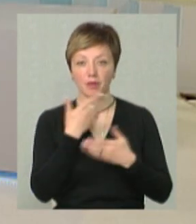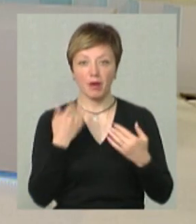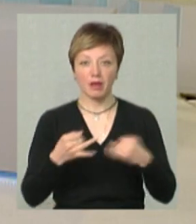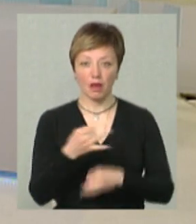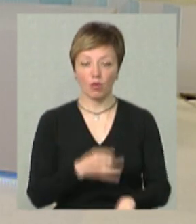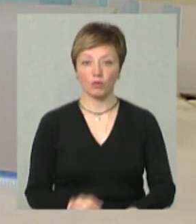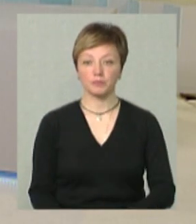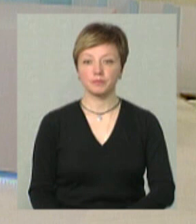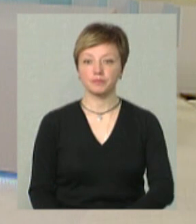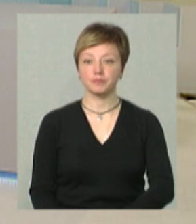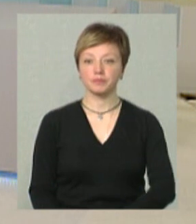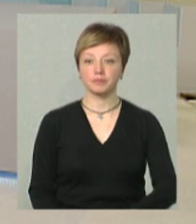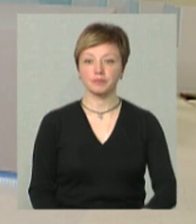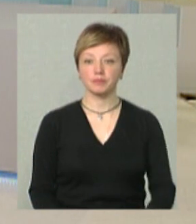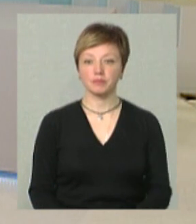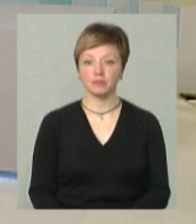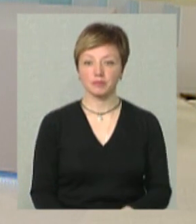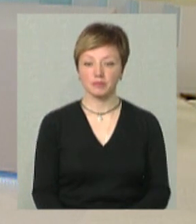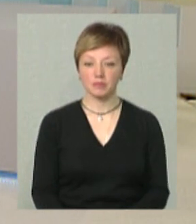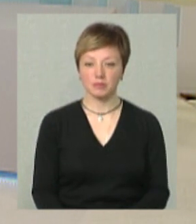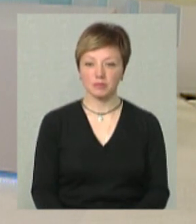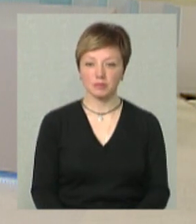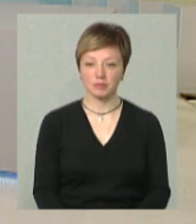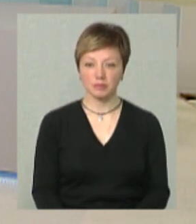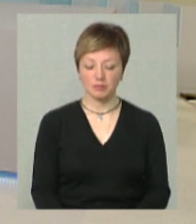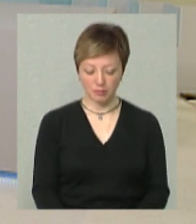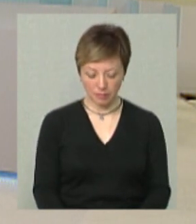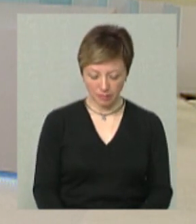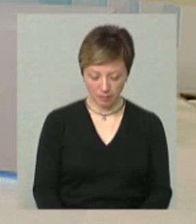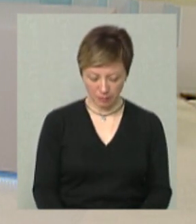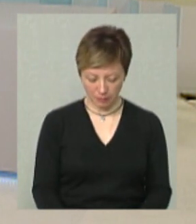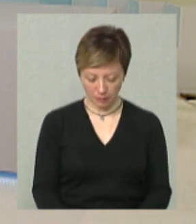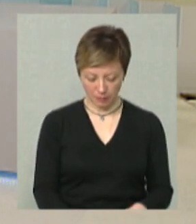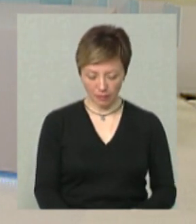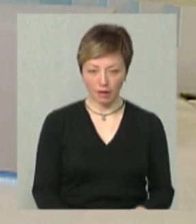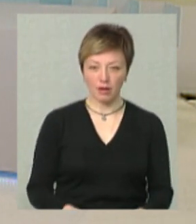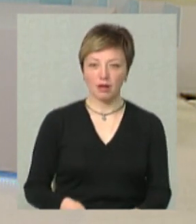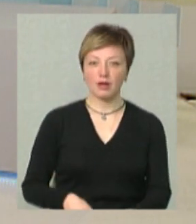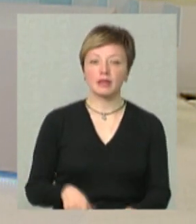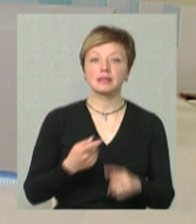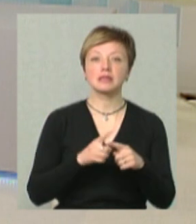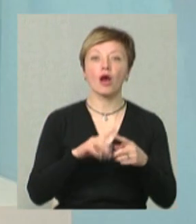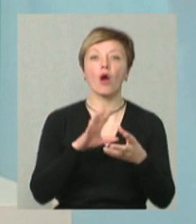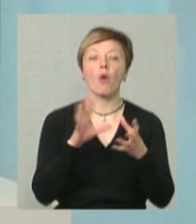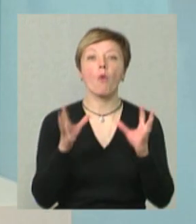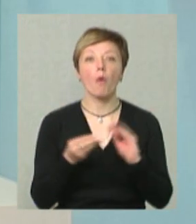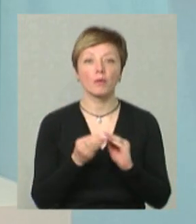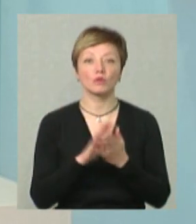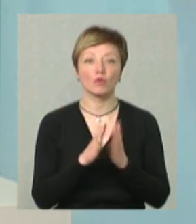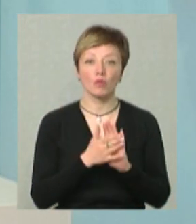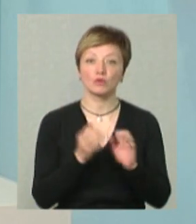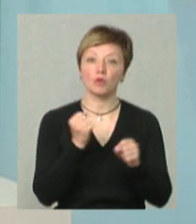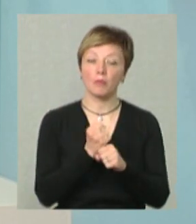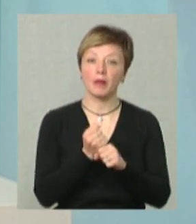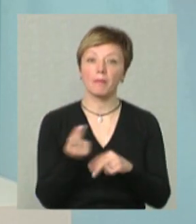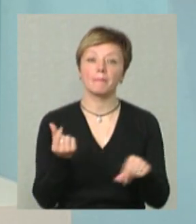діалогу. Це комплекс умов, звісно, які зробили б наявність їх, зробили